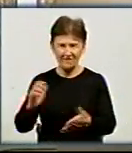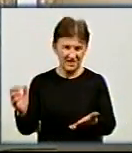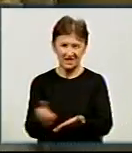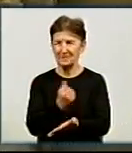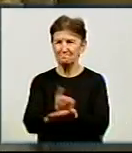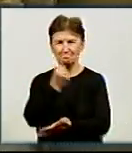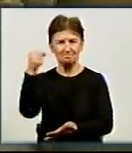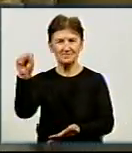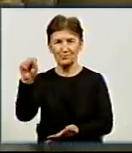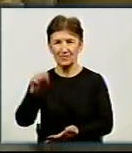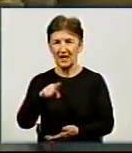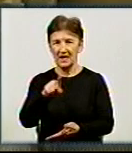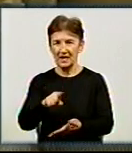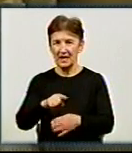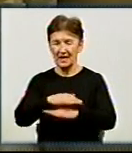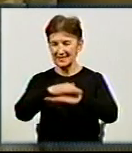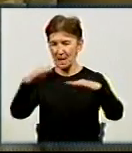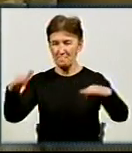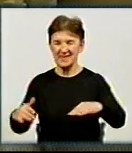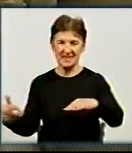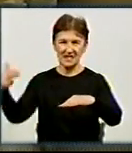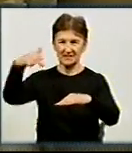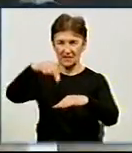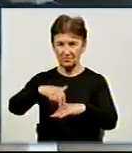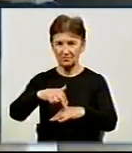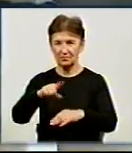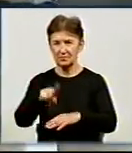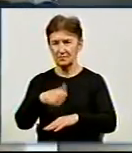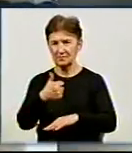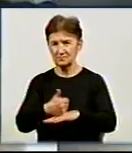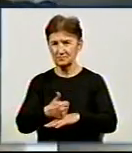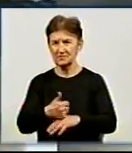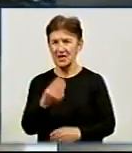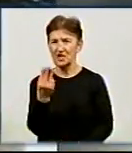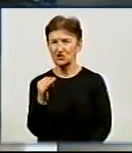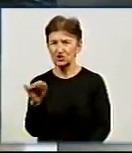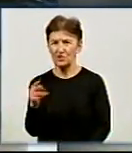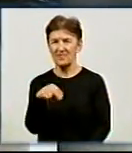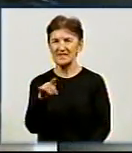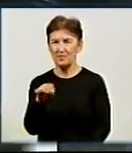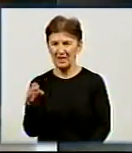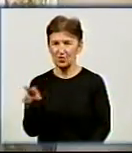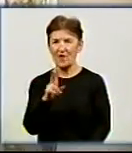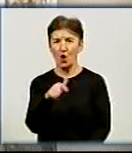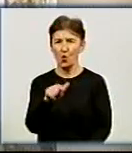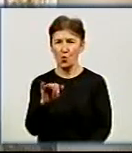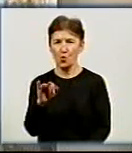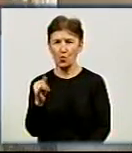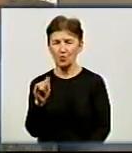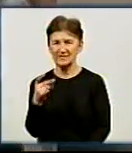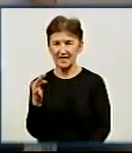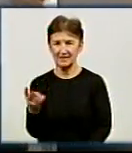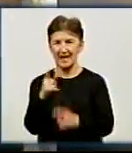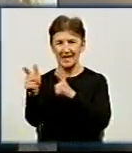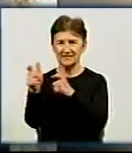вихованця. На п'єдестал Чемпіонатів України також піднімалися вологонщики Артем Шевцов, Олена Демидова та Олена Гуцан, стрілець